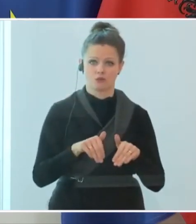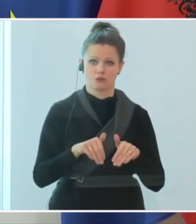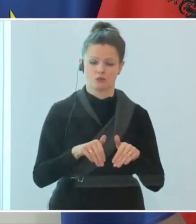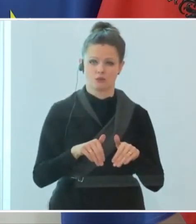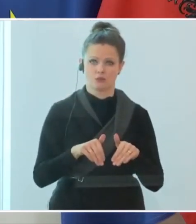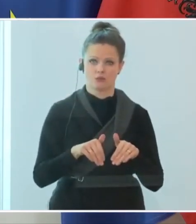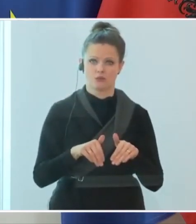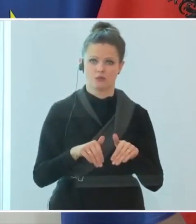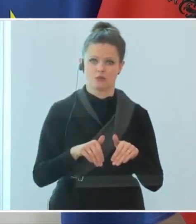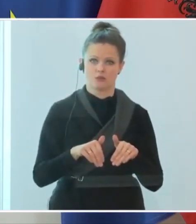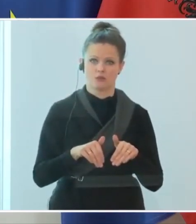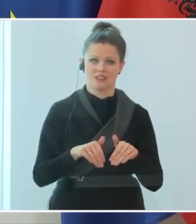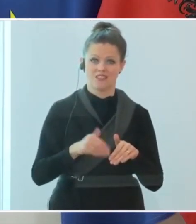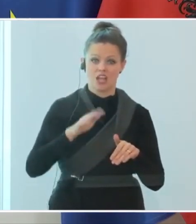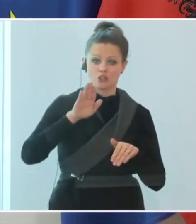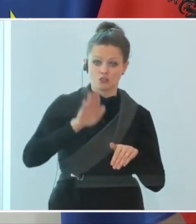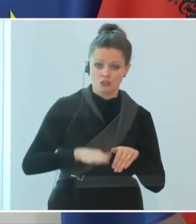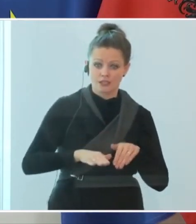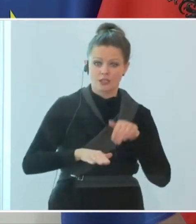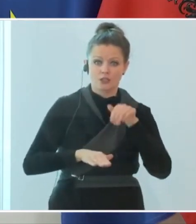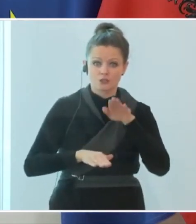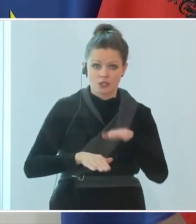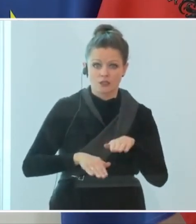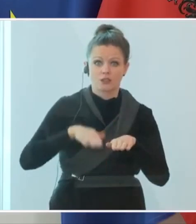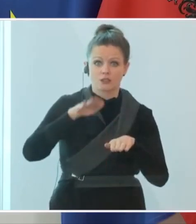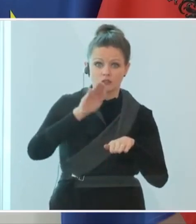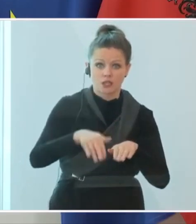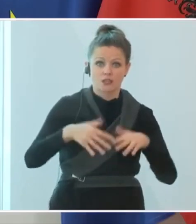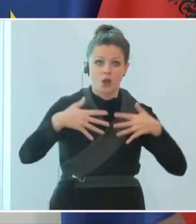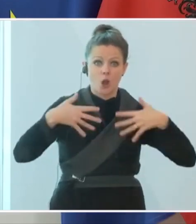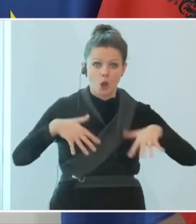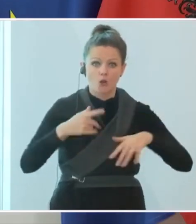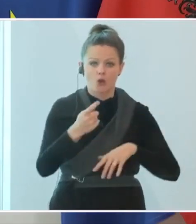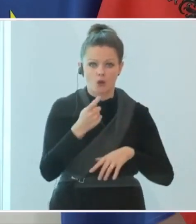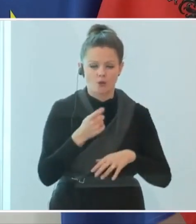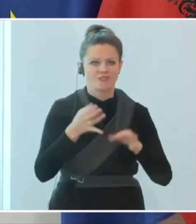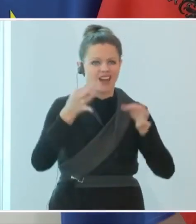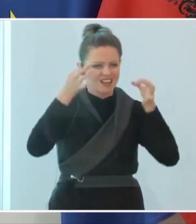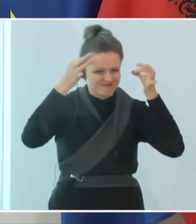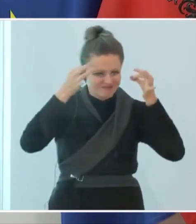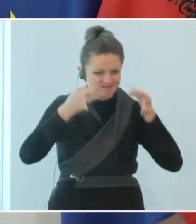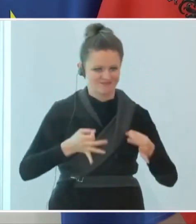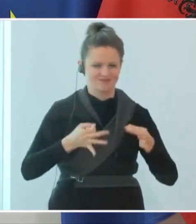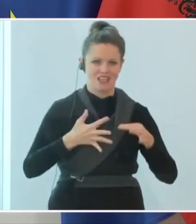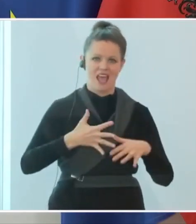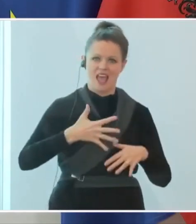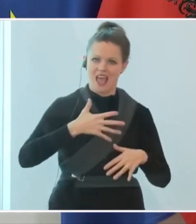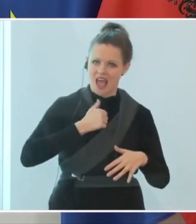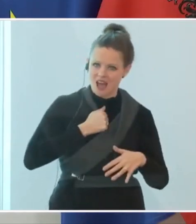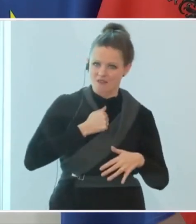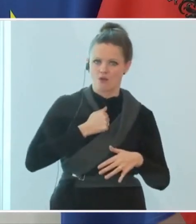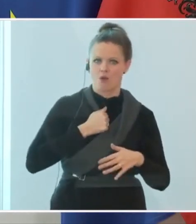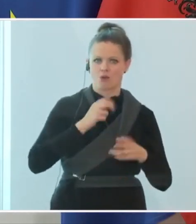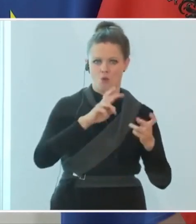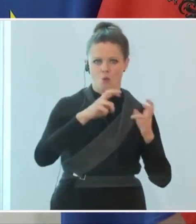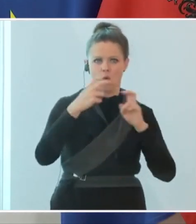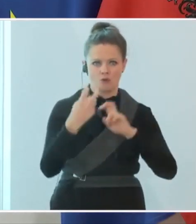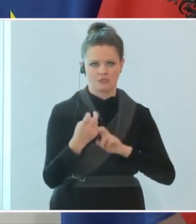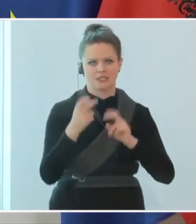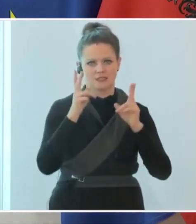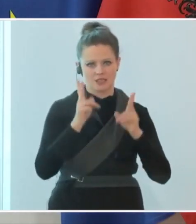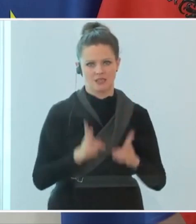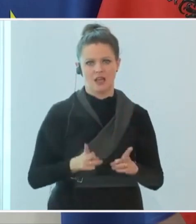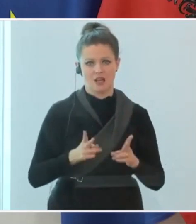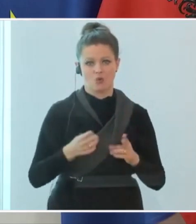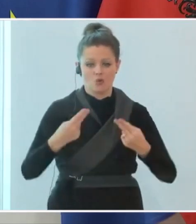Stück-für-Stück-Lockerung, die wir uns vorgenommen haben, tatsächlich auch zu einem erfolgreichen Ende bringen können und dann wieder